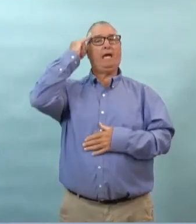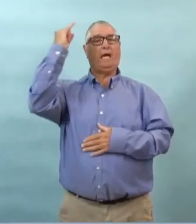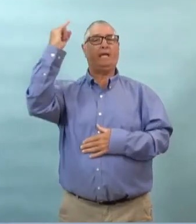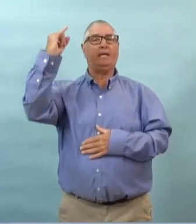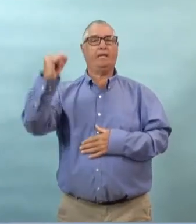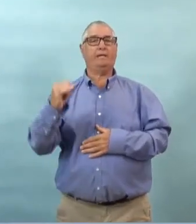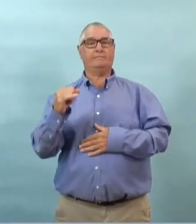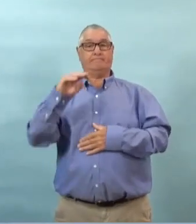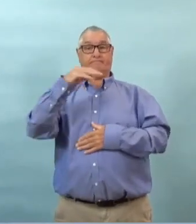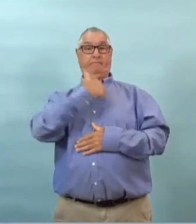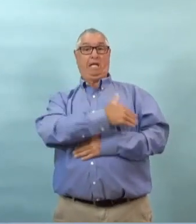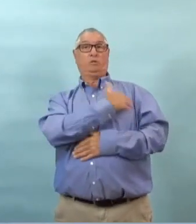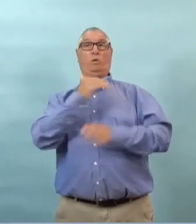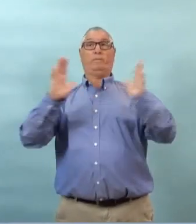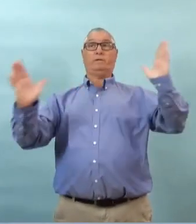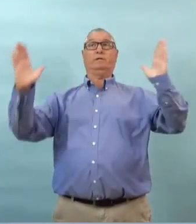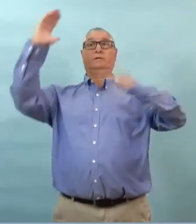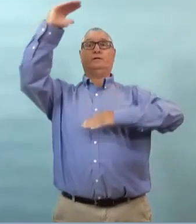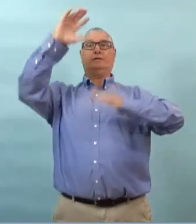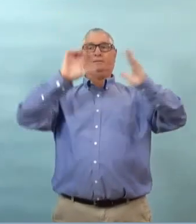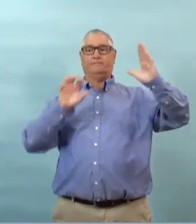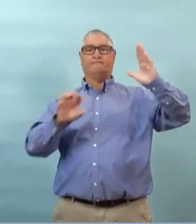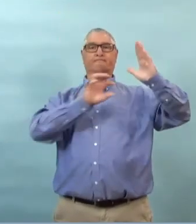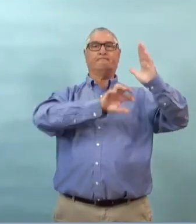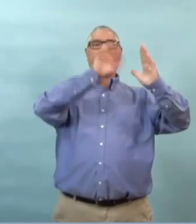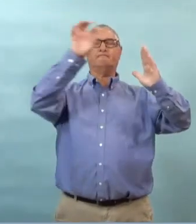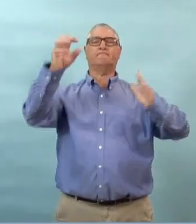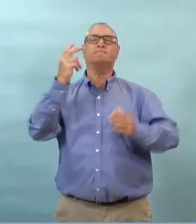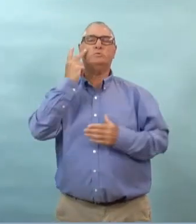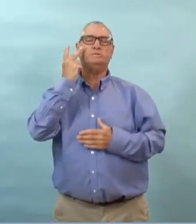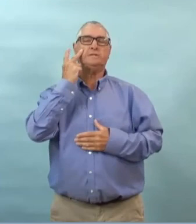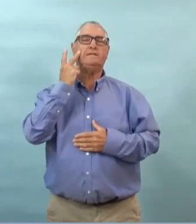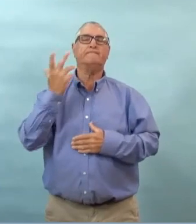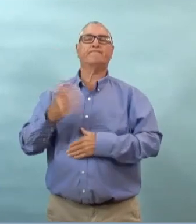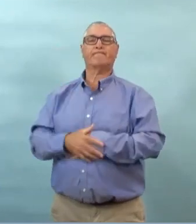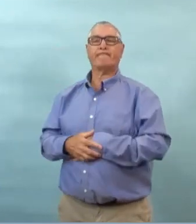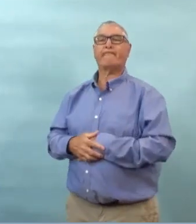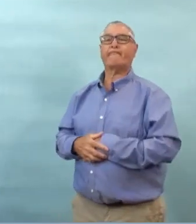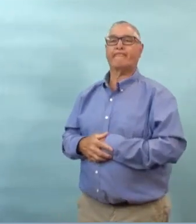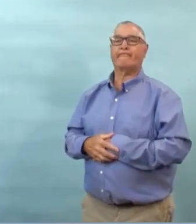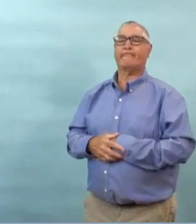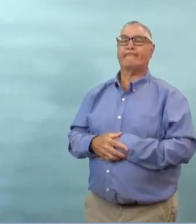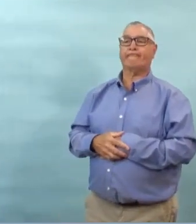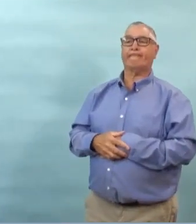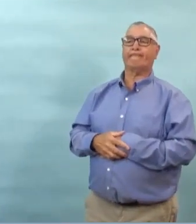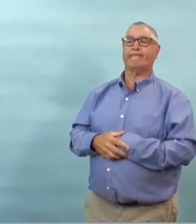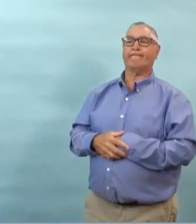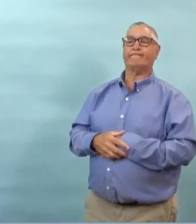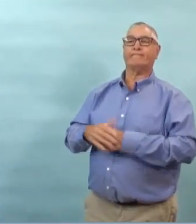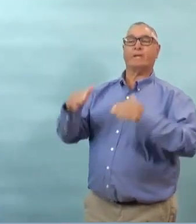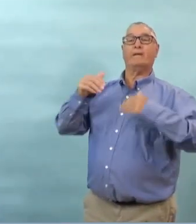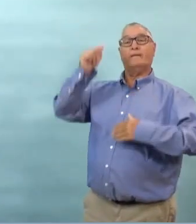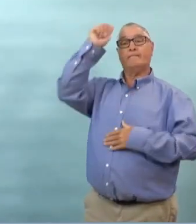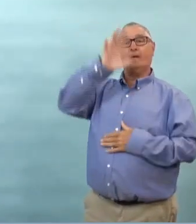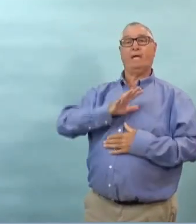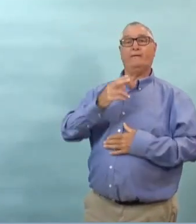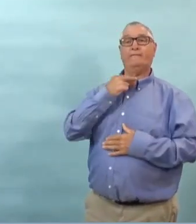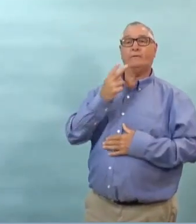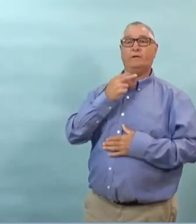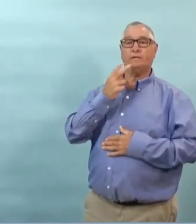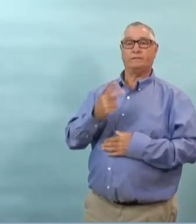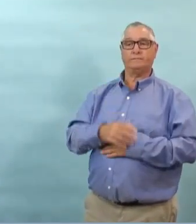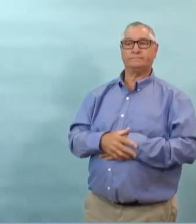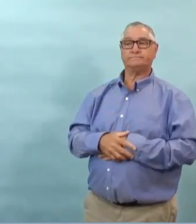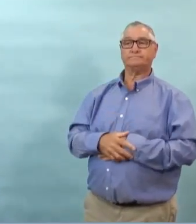manitoba une mise à jour sur notre capacité de faire ça ici au manitoba et ça sera basé sur les données qu'on a et aussi la capacité